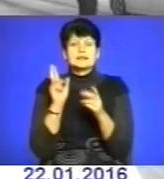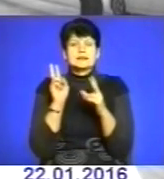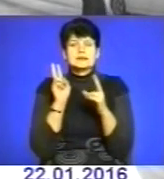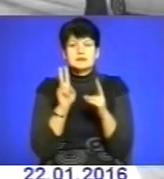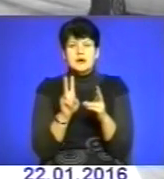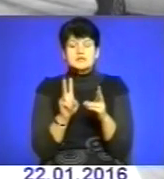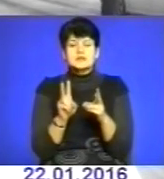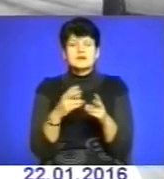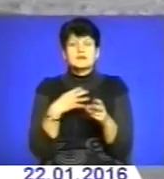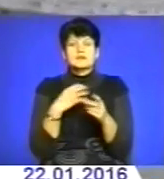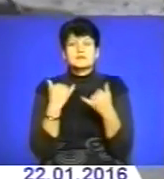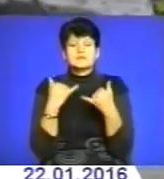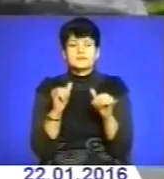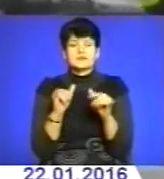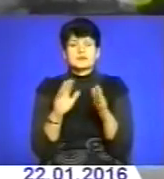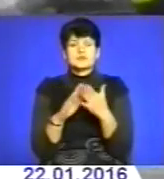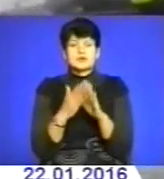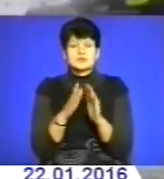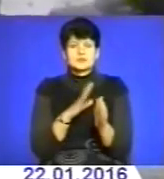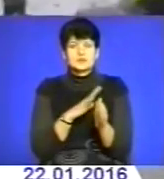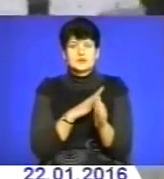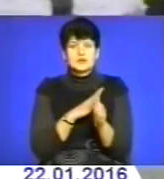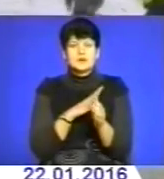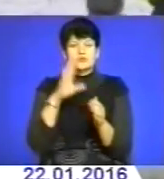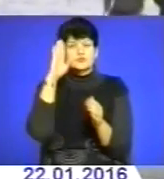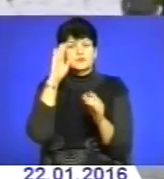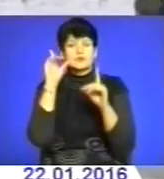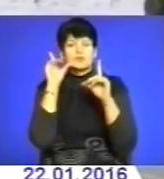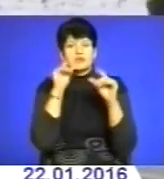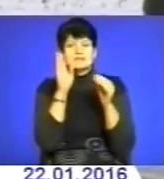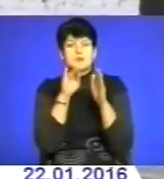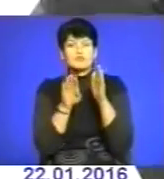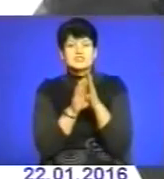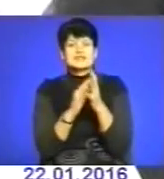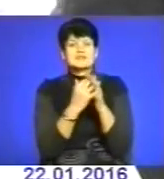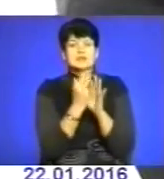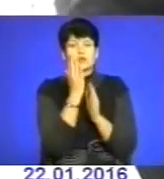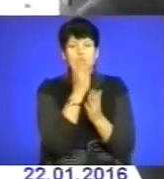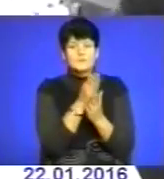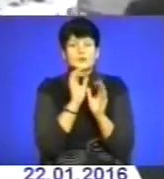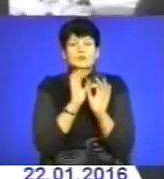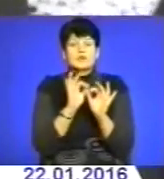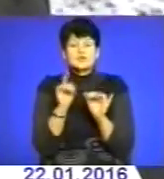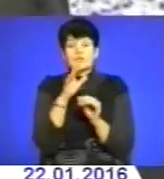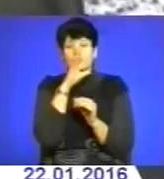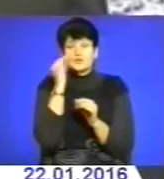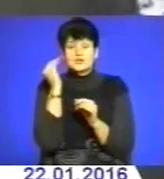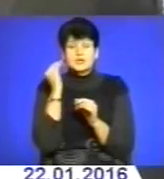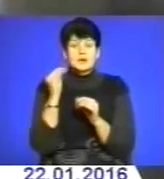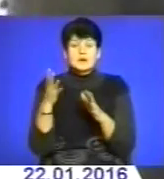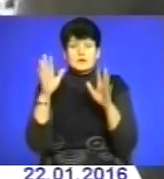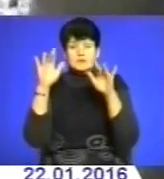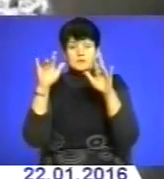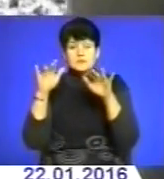надзвичайна ситуація виникла у Андрія Хама. Чоловік вранці виїхав з Підволочицька до села. Він розповідає, що за ніч дорогу притрусило